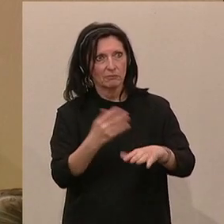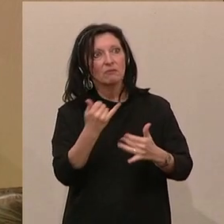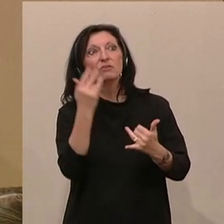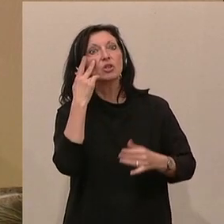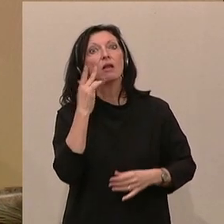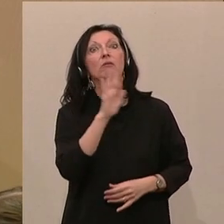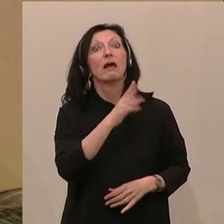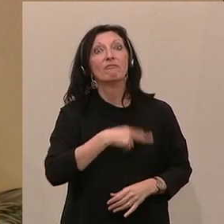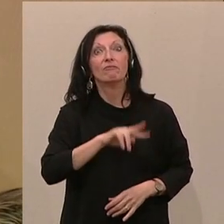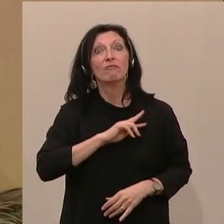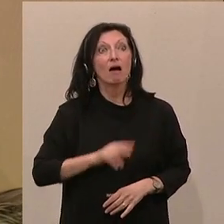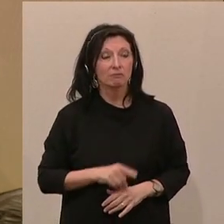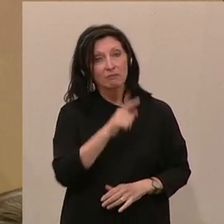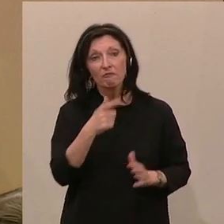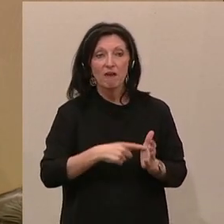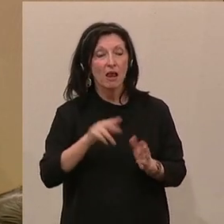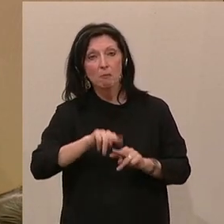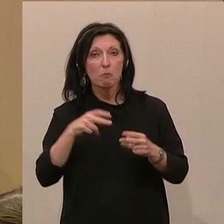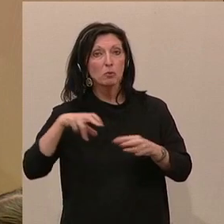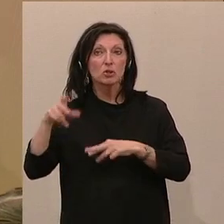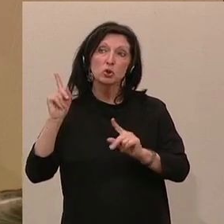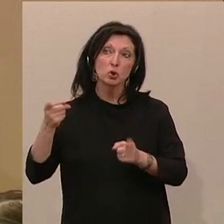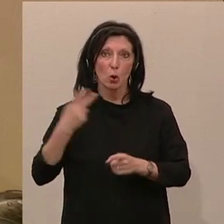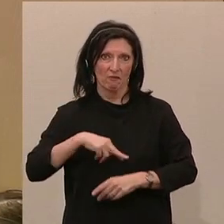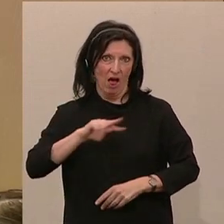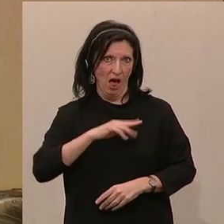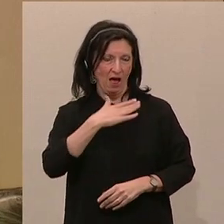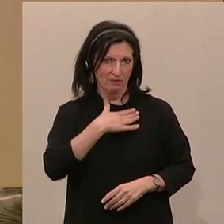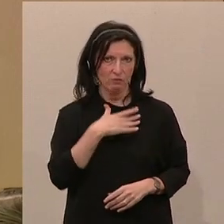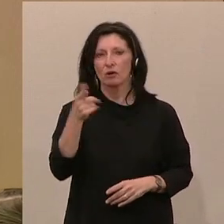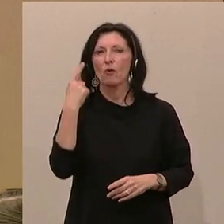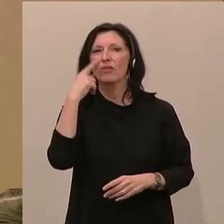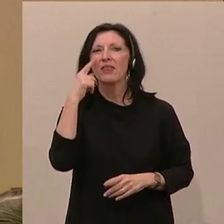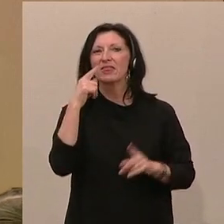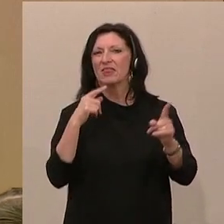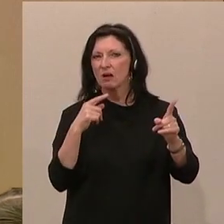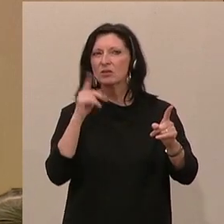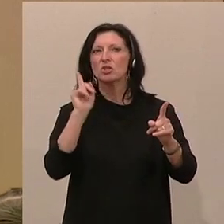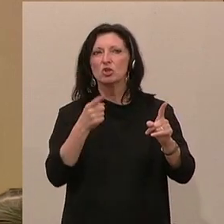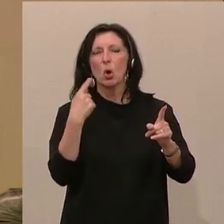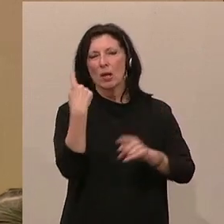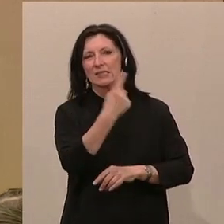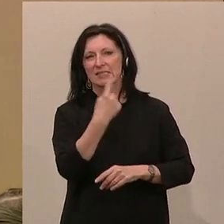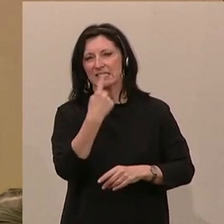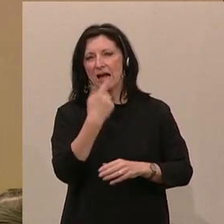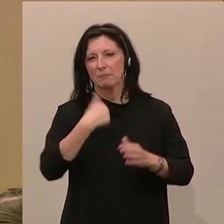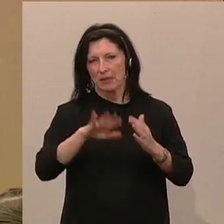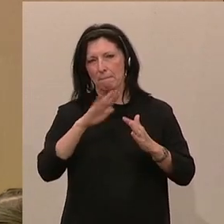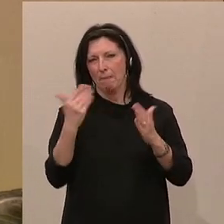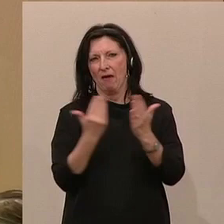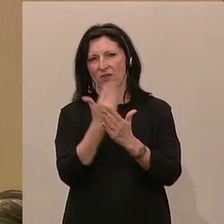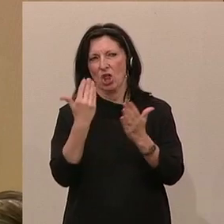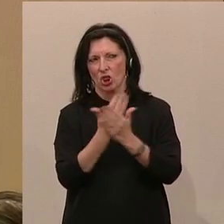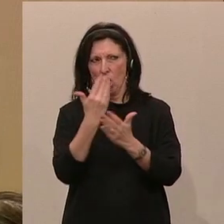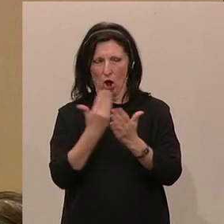Ihre Verantwortung, die Sie hier von der Bundesregierung einfordern. Und um in den Worten der NEOS zu sprechen, Sie sollten sich vielleicht wieder einmal updaten. Aber